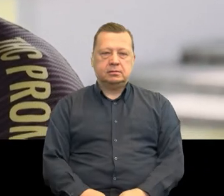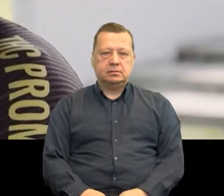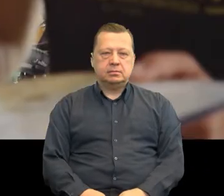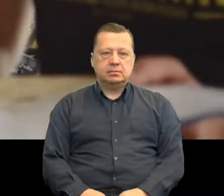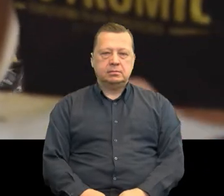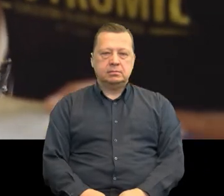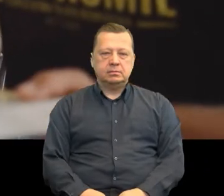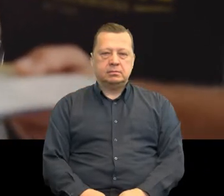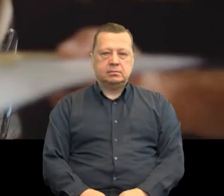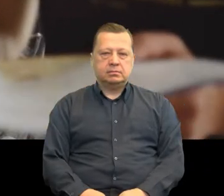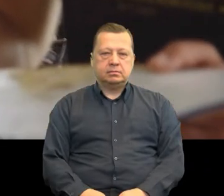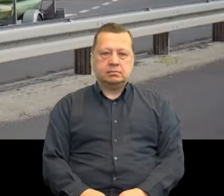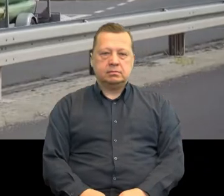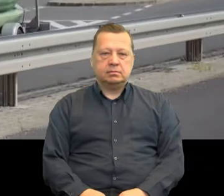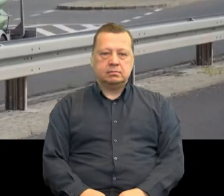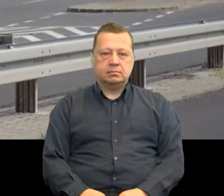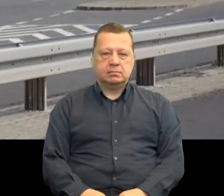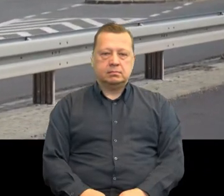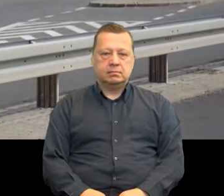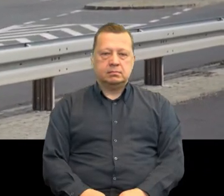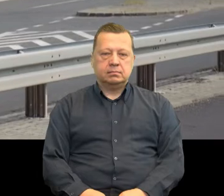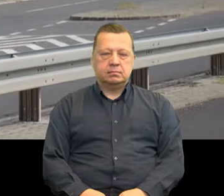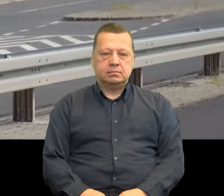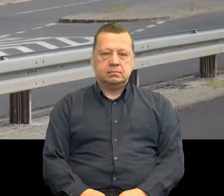gdzie spotykają się turyści z Polski i z Niemiec.